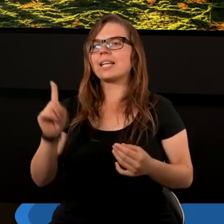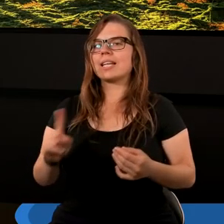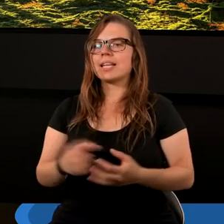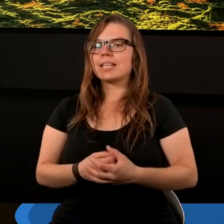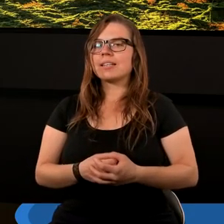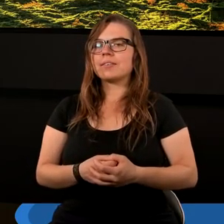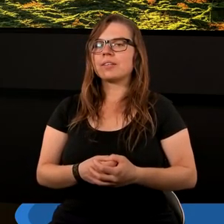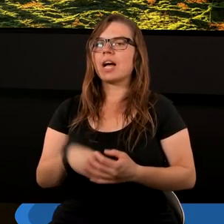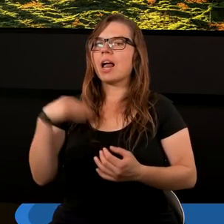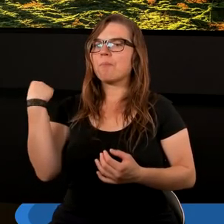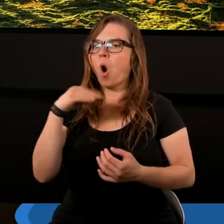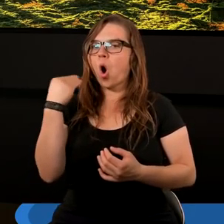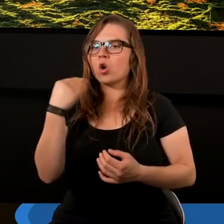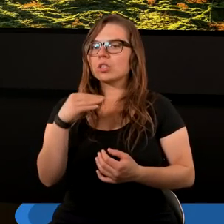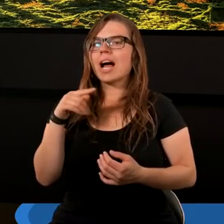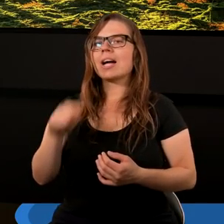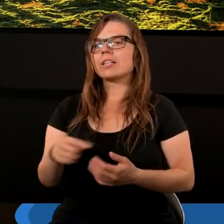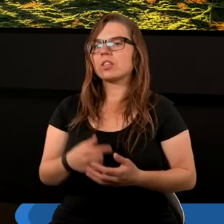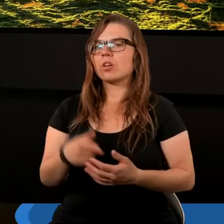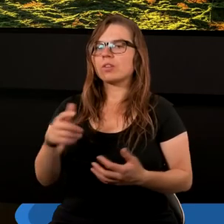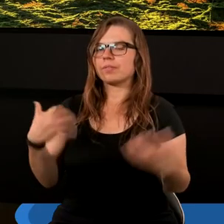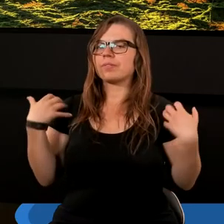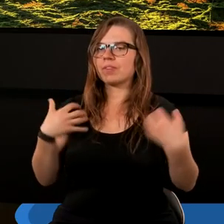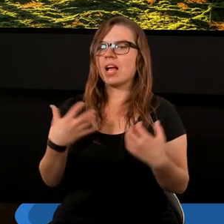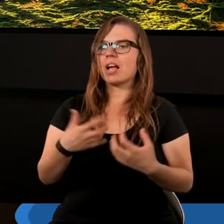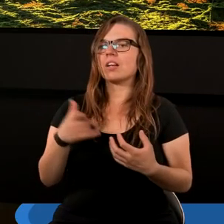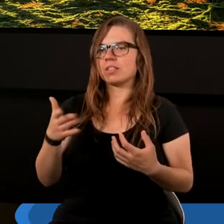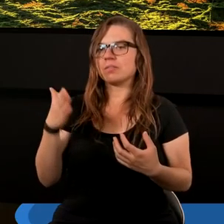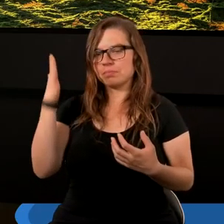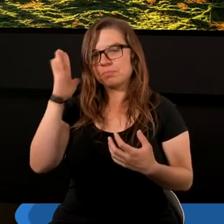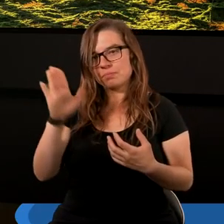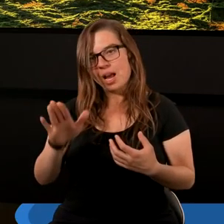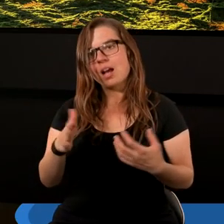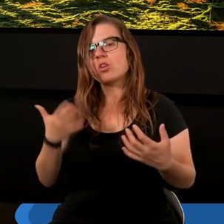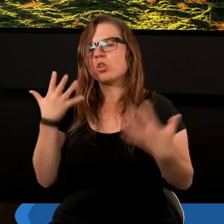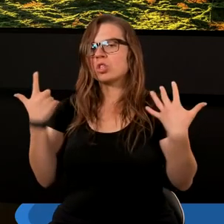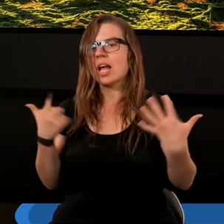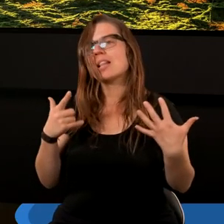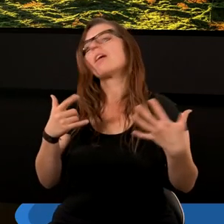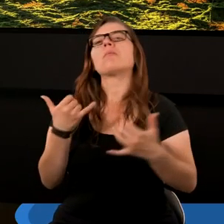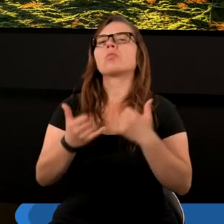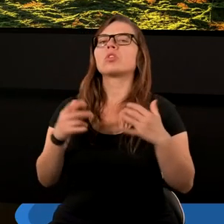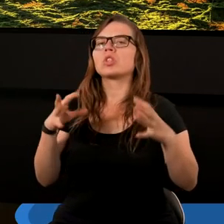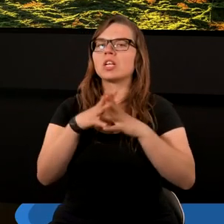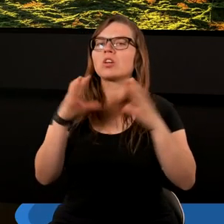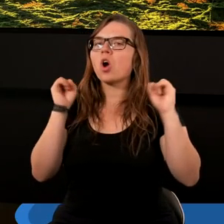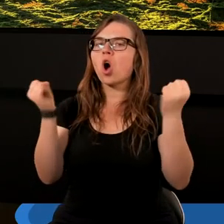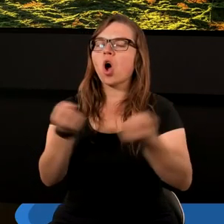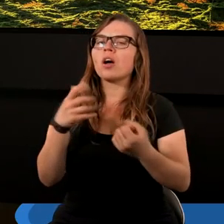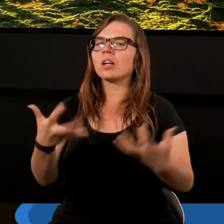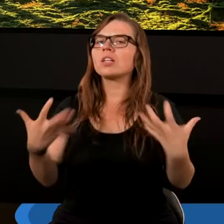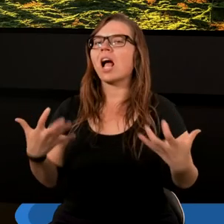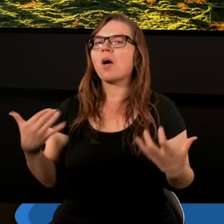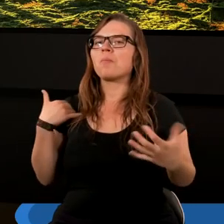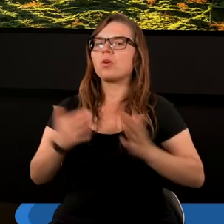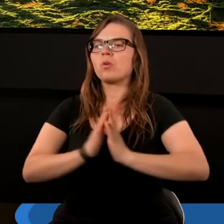morza, to zwierzę mające siedem głów i dziesięć rogów, to chciałbym